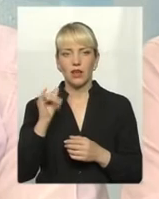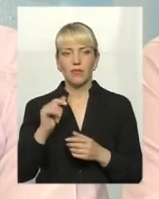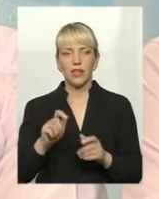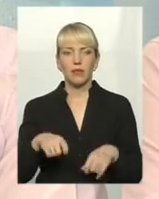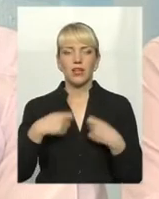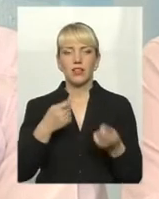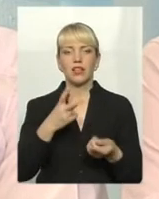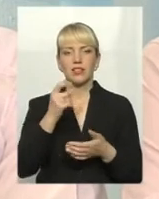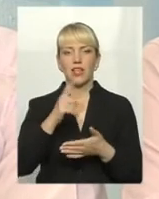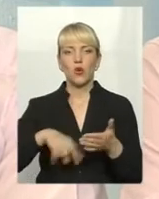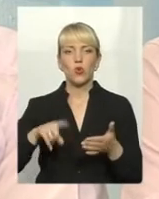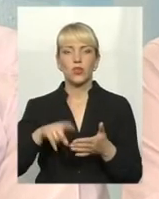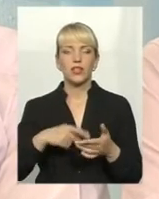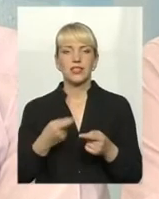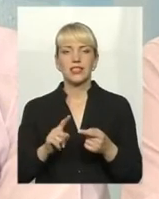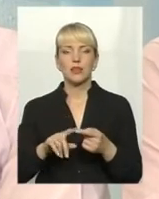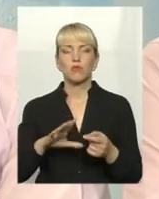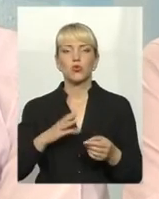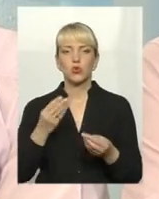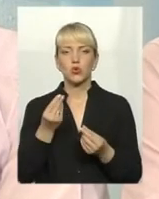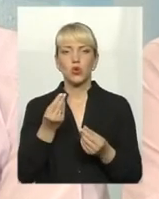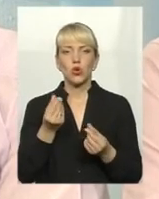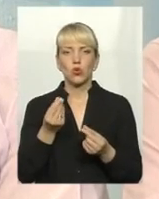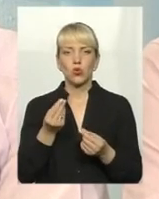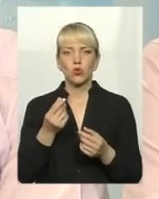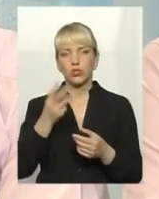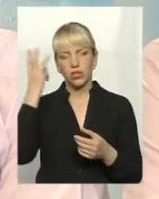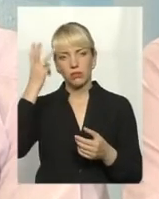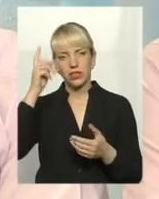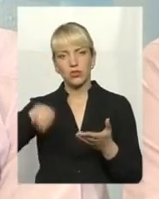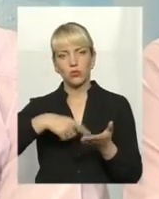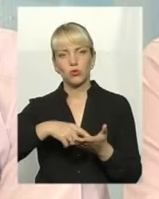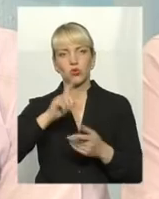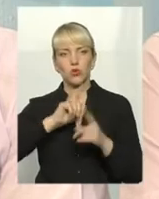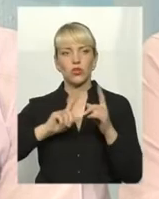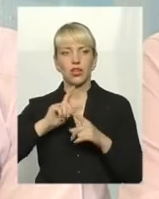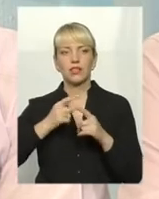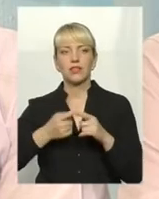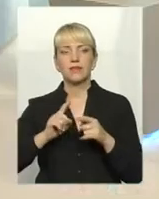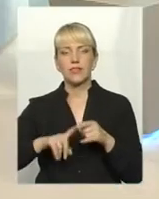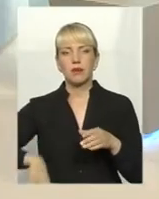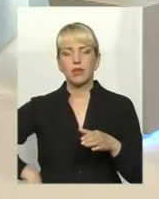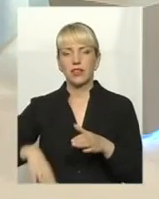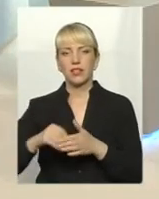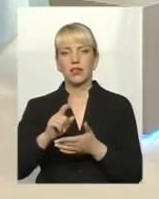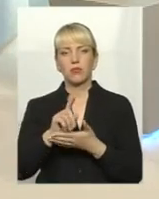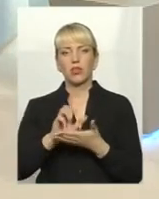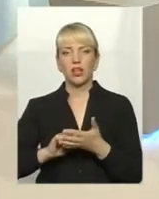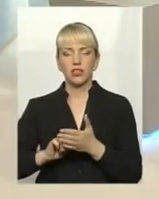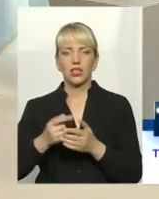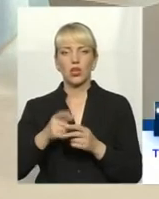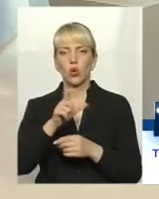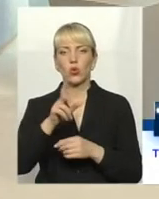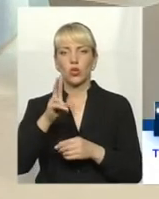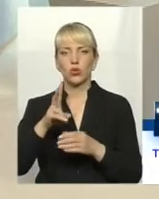утилізацію. Але це було зроблено за кошти Хмельницької міської ради. Тобто, фактично, платники податки, ми з вами, ті, хто тут